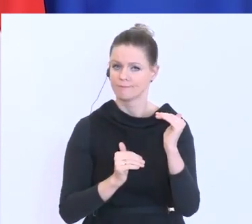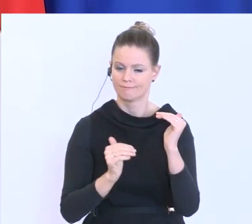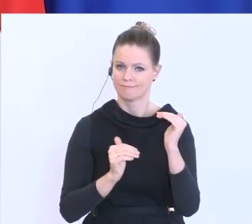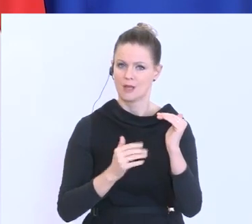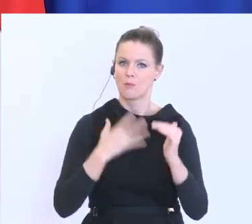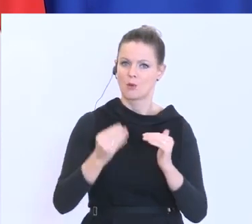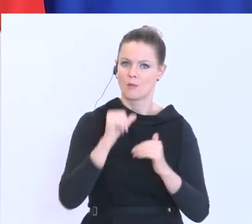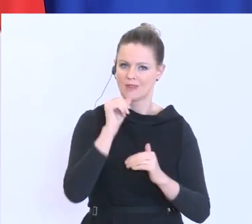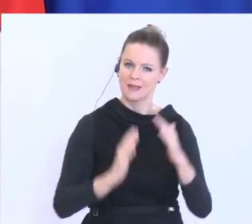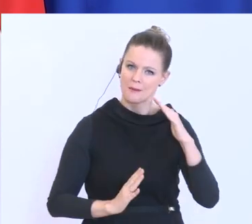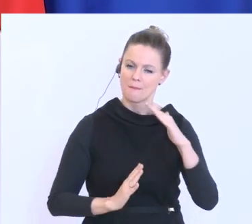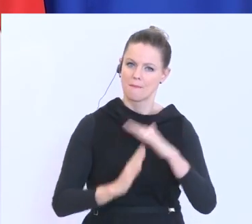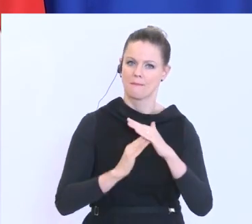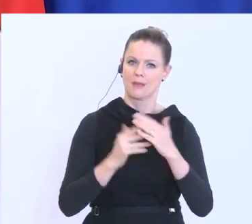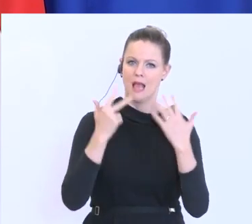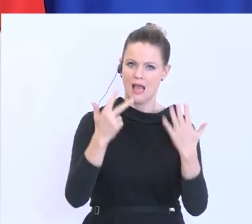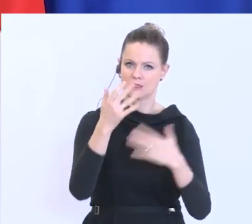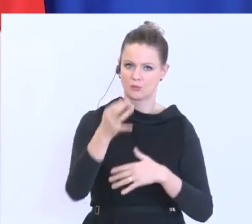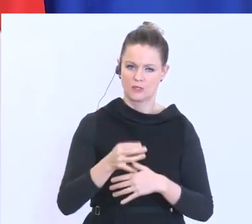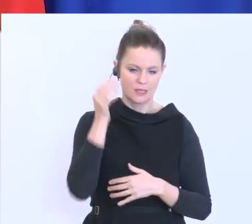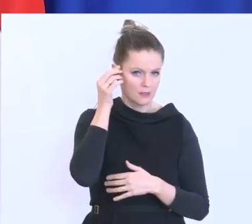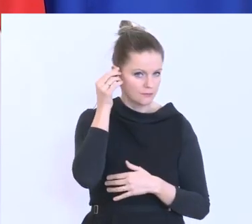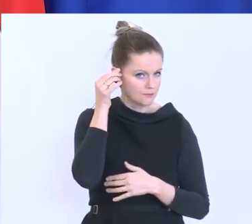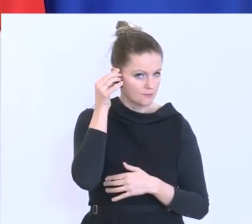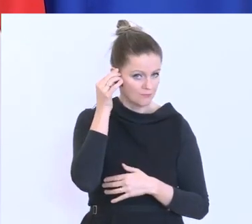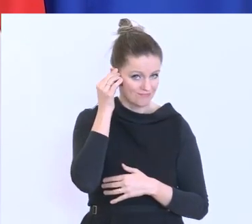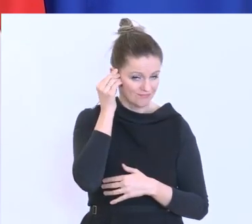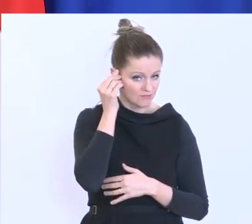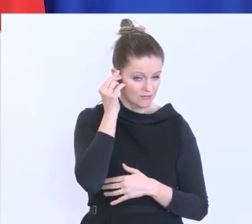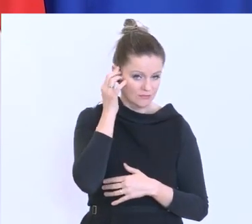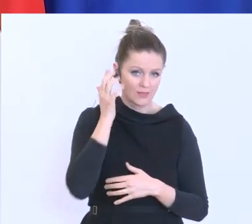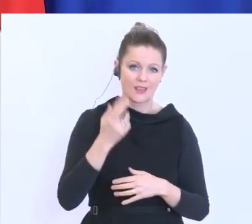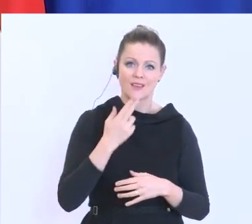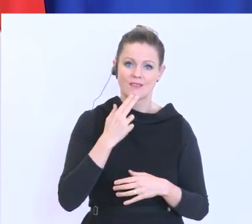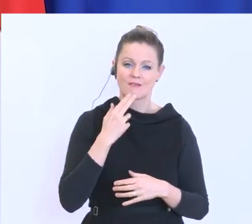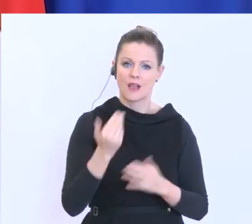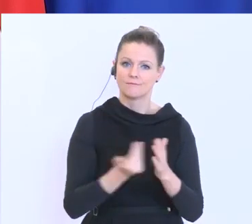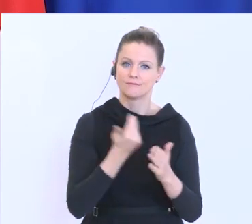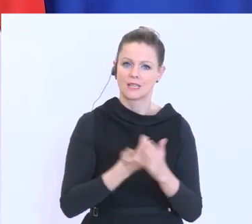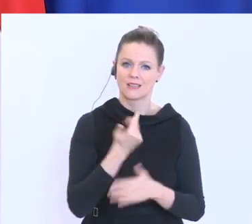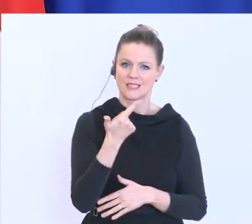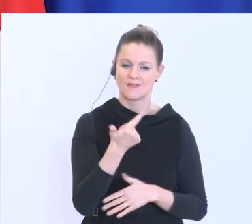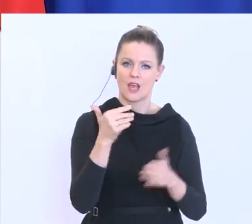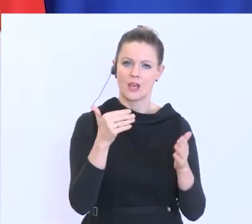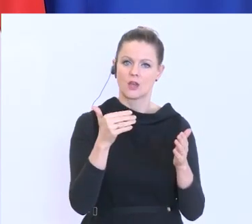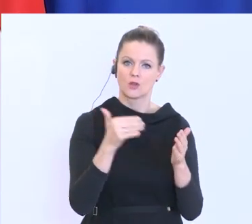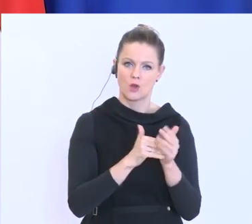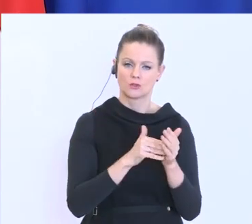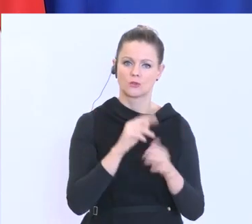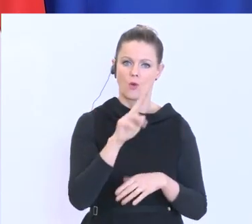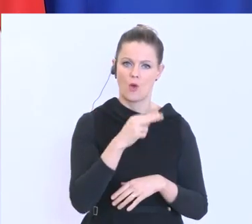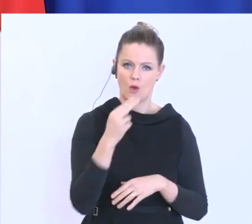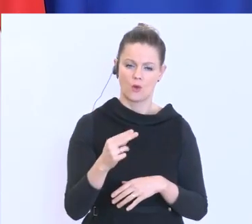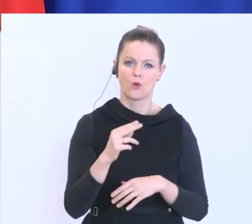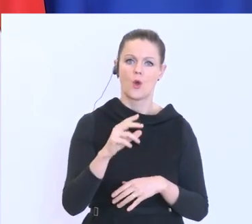dazu ein konkretes Beispiel nennen. Wer rund 2.000 Euro brutto verdient, also vorher rund 1.500 Euro